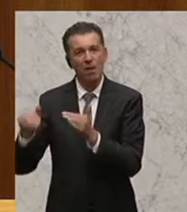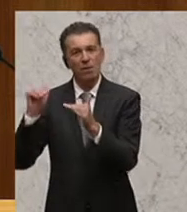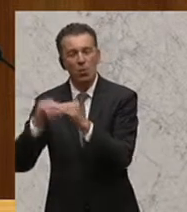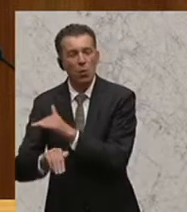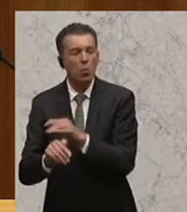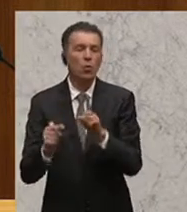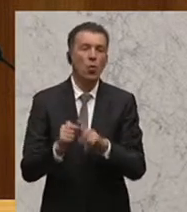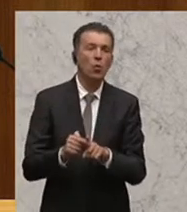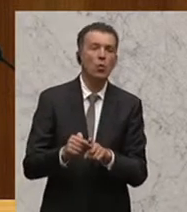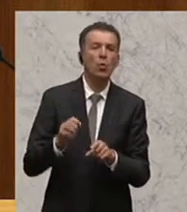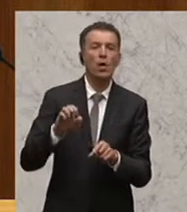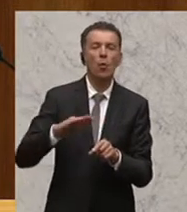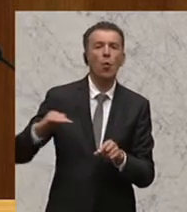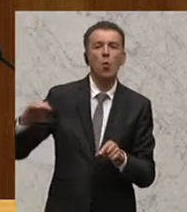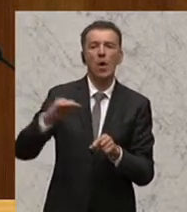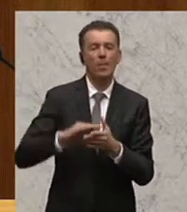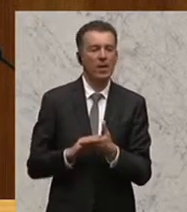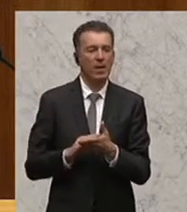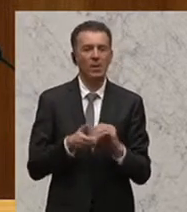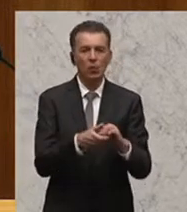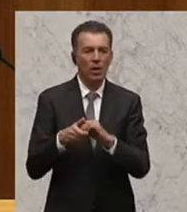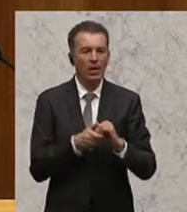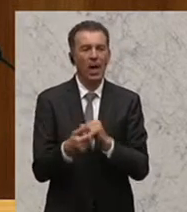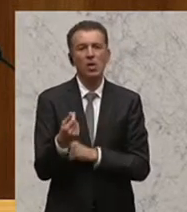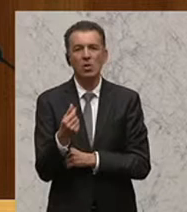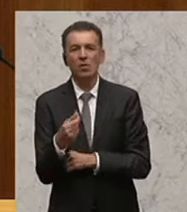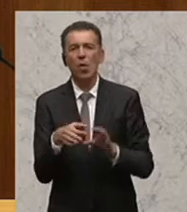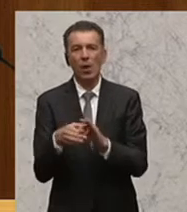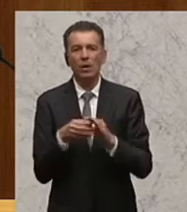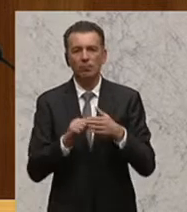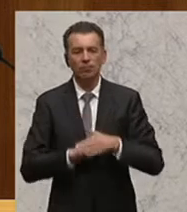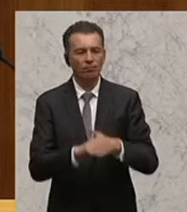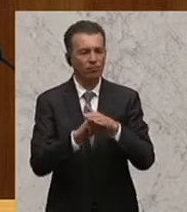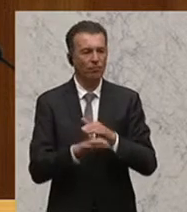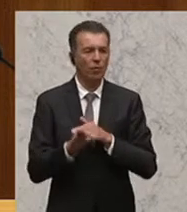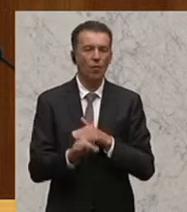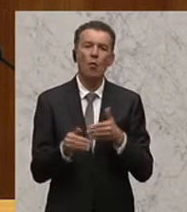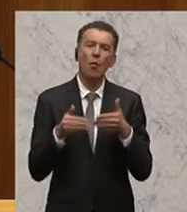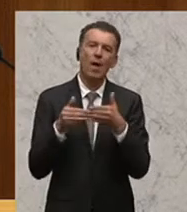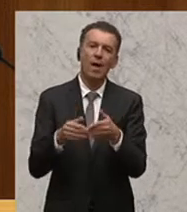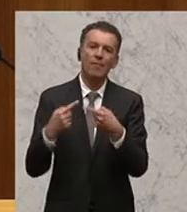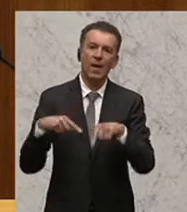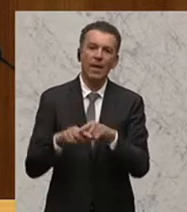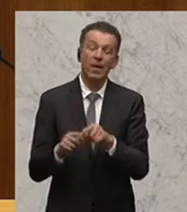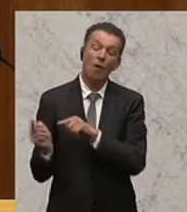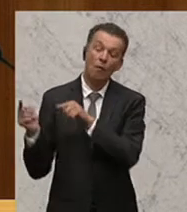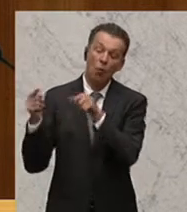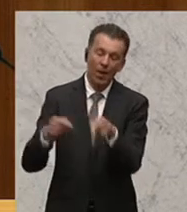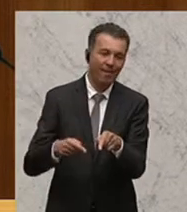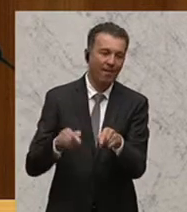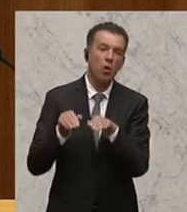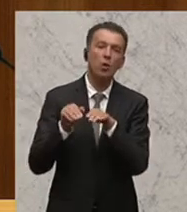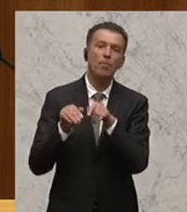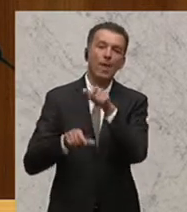Und viertens, sich auf EU-Ebene für solidarische, finanzielle und organisatorische Unterstützung jener Häfen und Länder einzusetzen, in denen diese